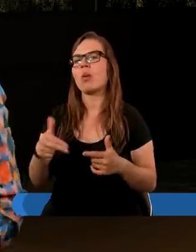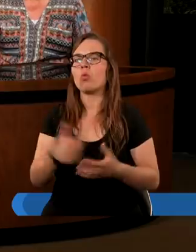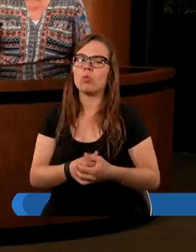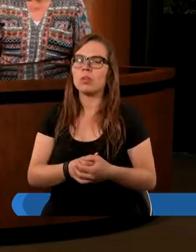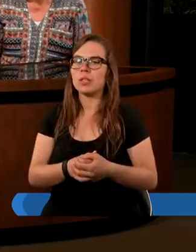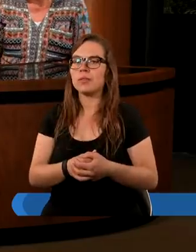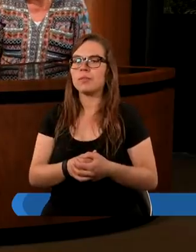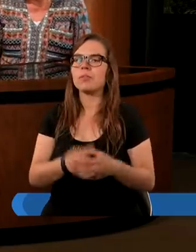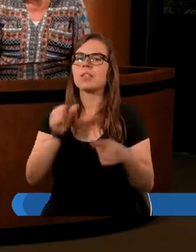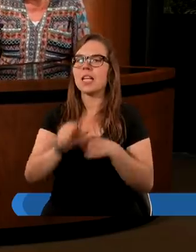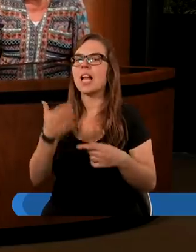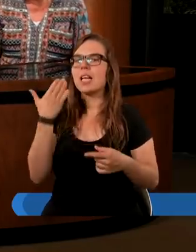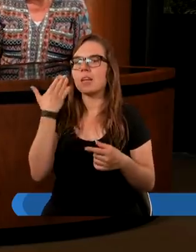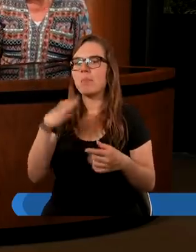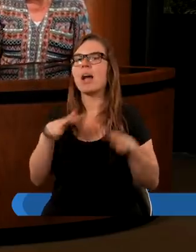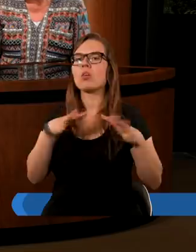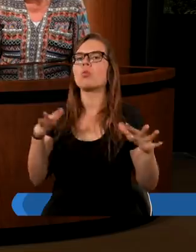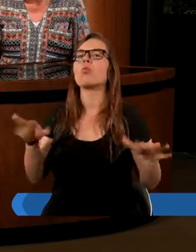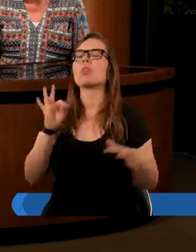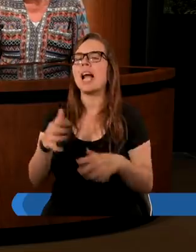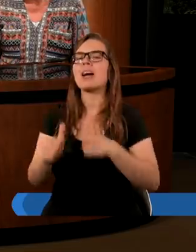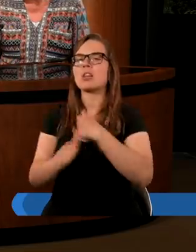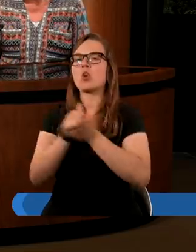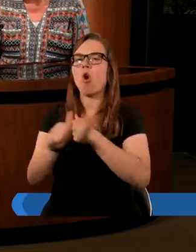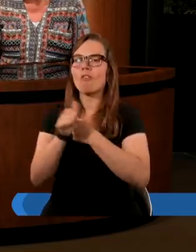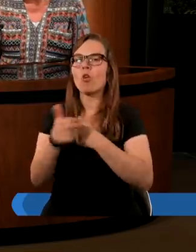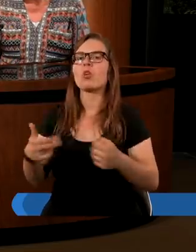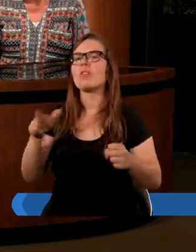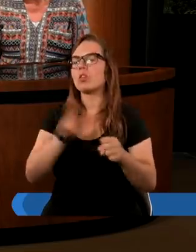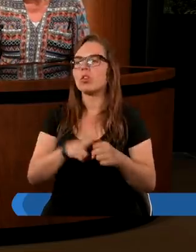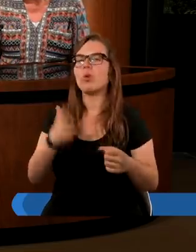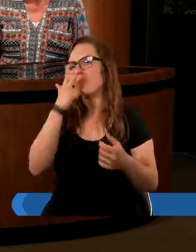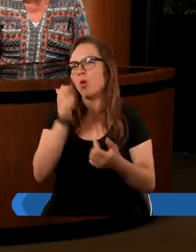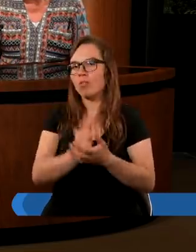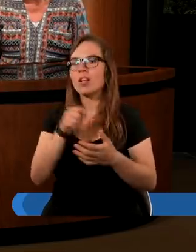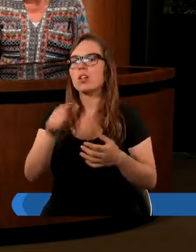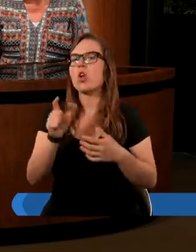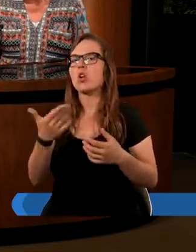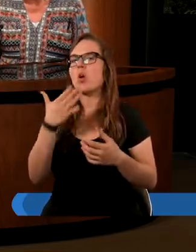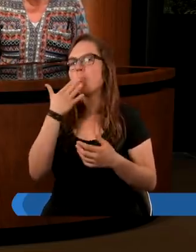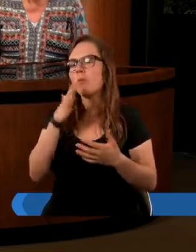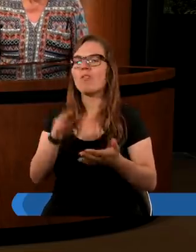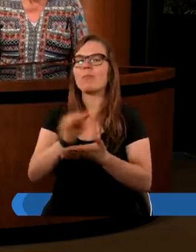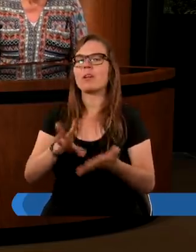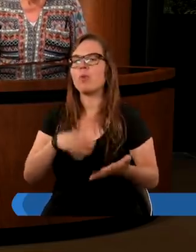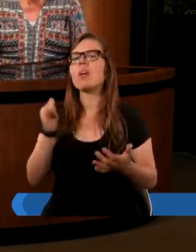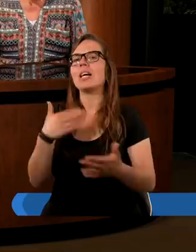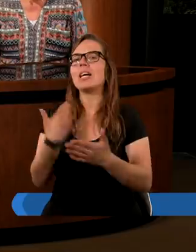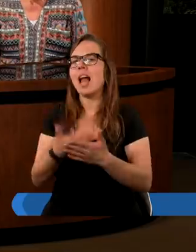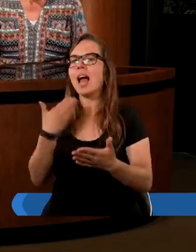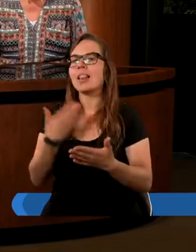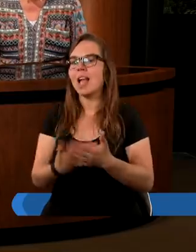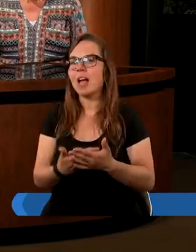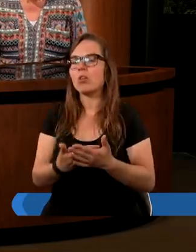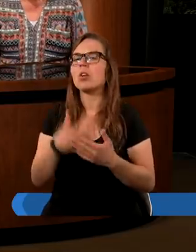Tak. I jest bardzo dużo takich dowodów, które potwierdzają to, co mówi Biblia. I dlatego